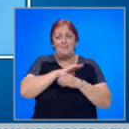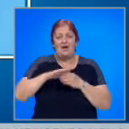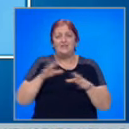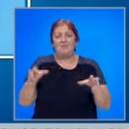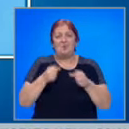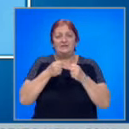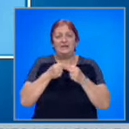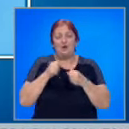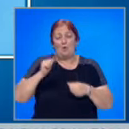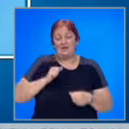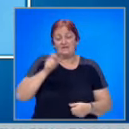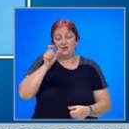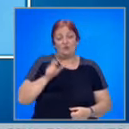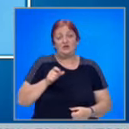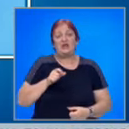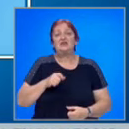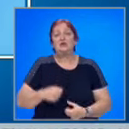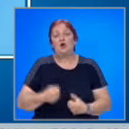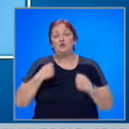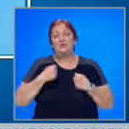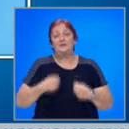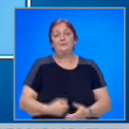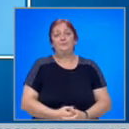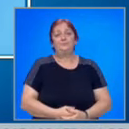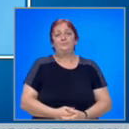пълна мобилизация и опазване на човешкия живот.